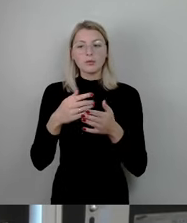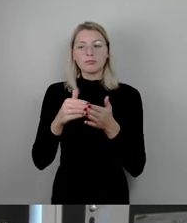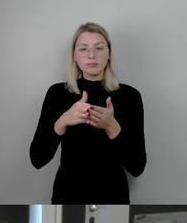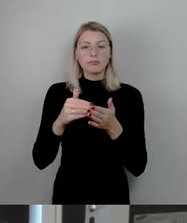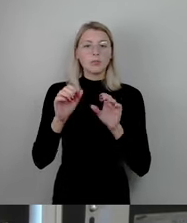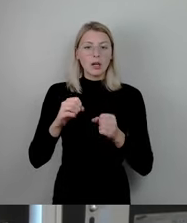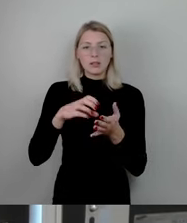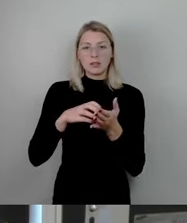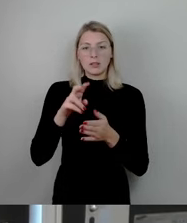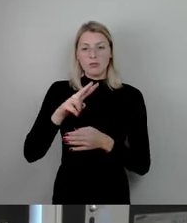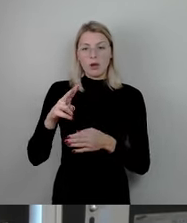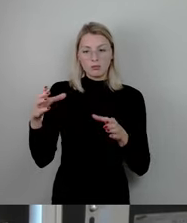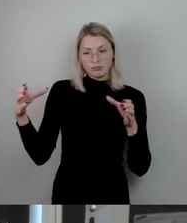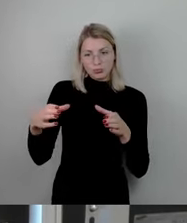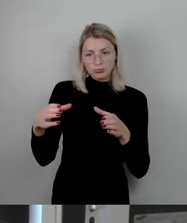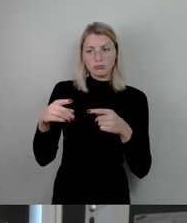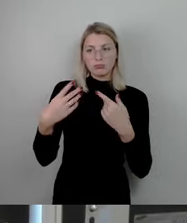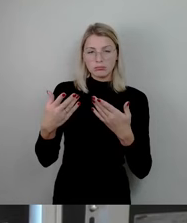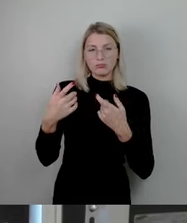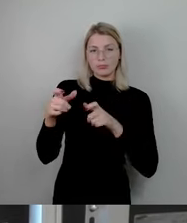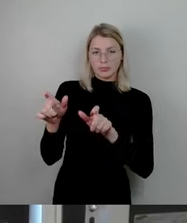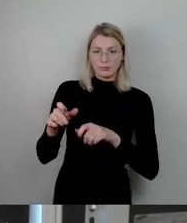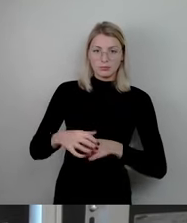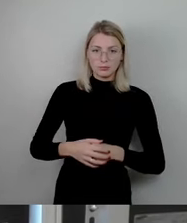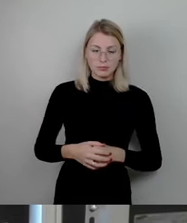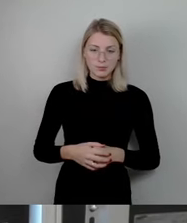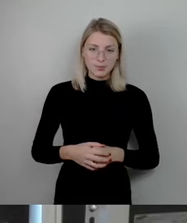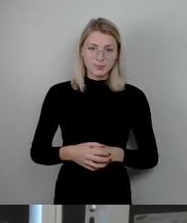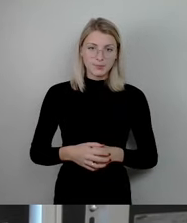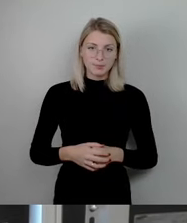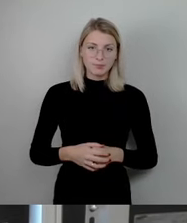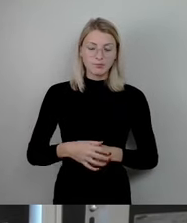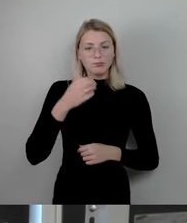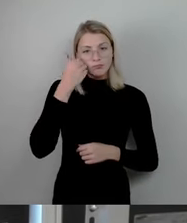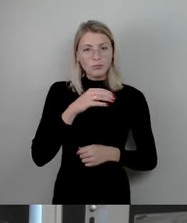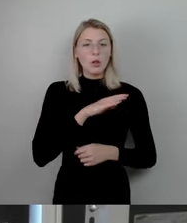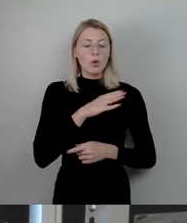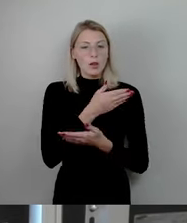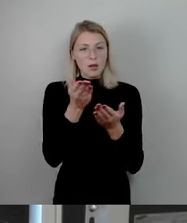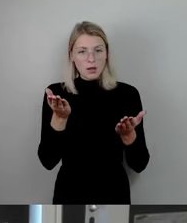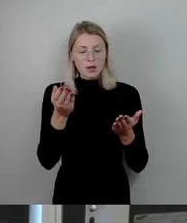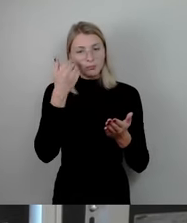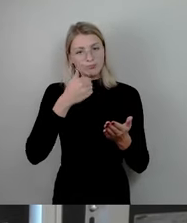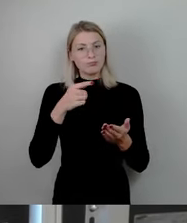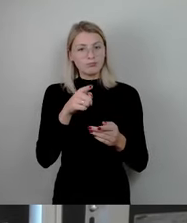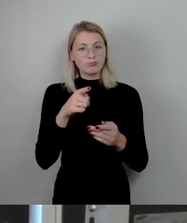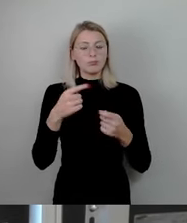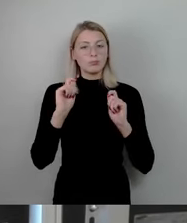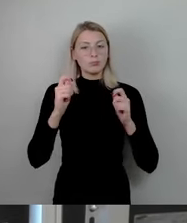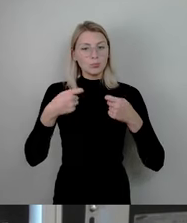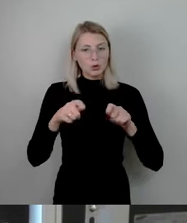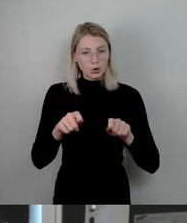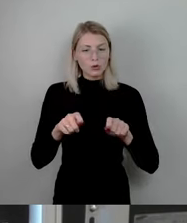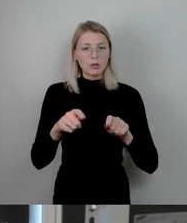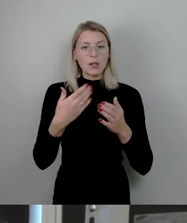vorhanden haben. Liebe Kolleginnen und Kollegen, ich bitte Sie um die Zustimmung zur Beschlussempfehlung des federführenden